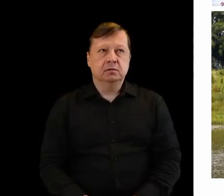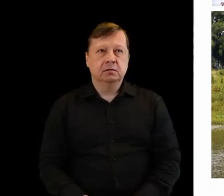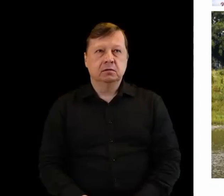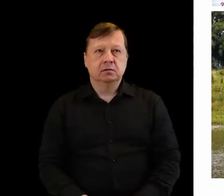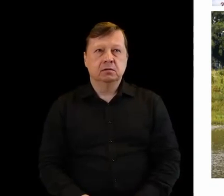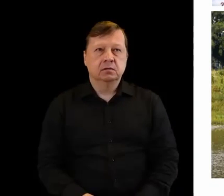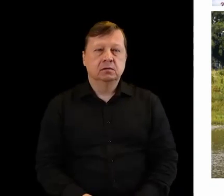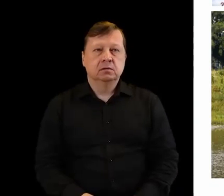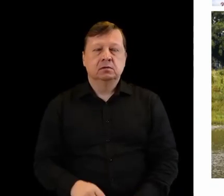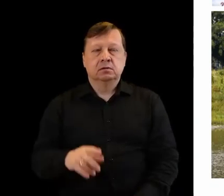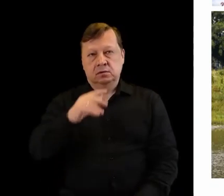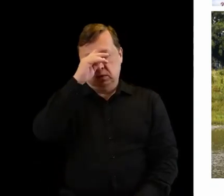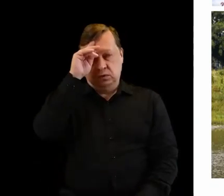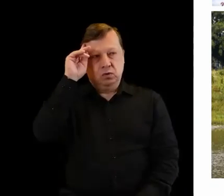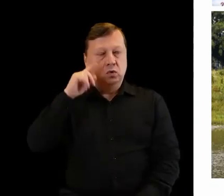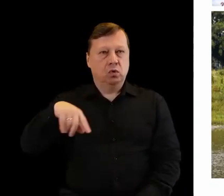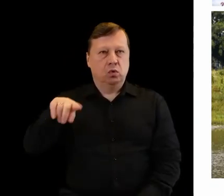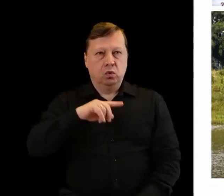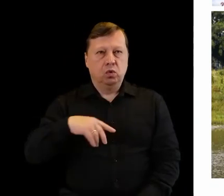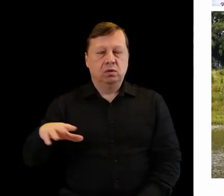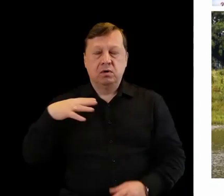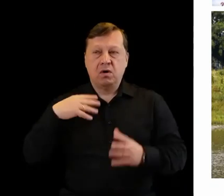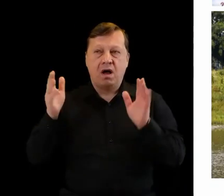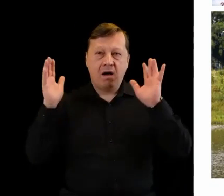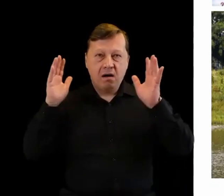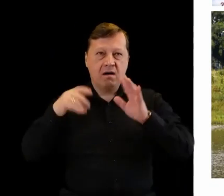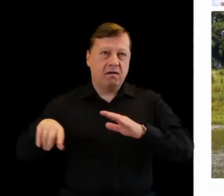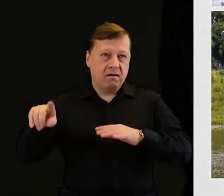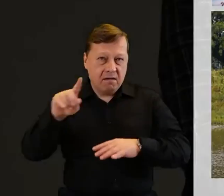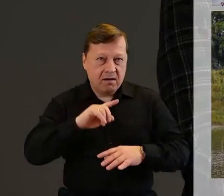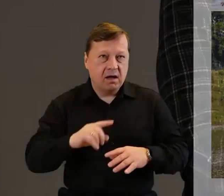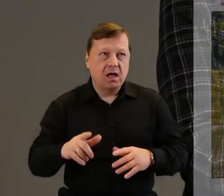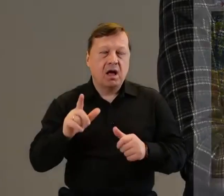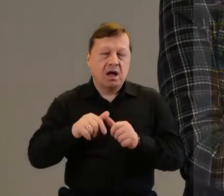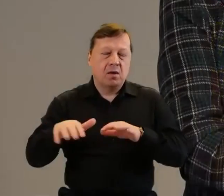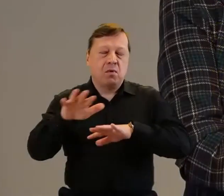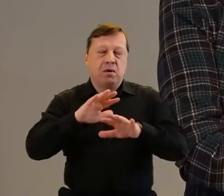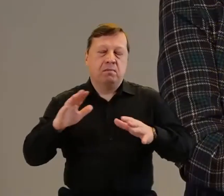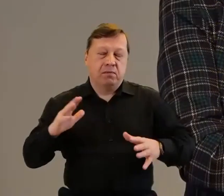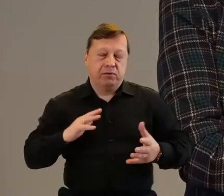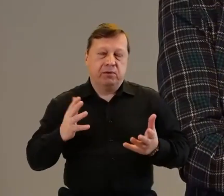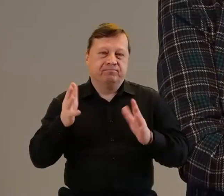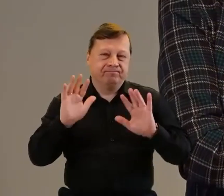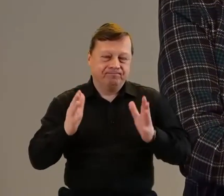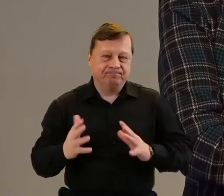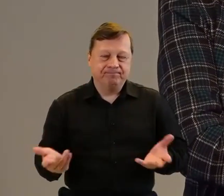Mieszkańcy witali ich po drodze. Było wzruszające, pogoda nie dopisała. Tak czasami bywa.